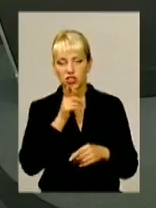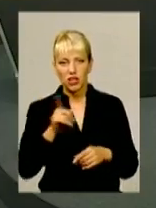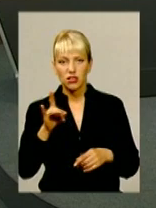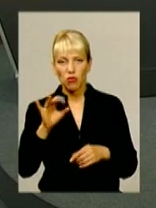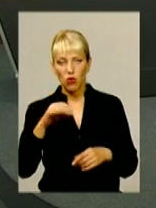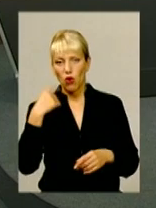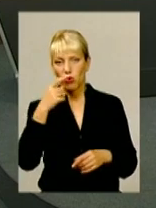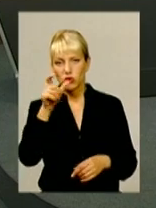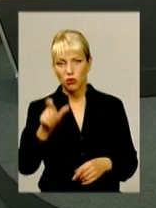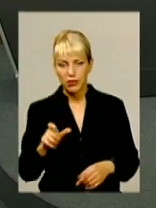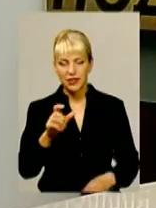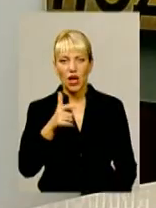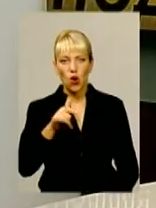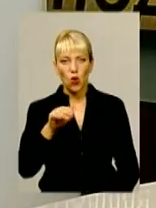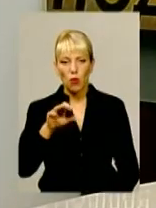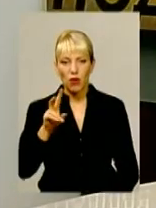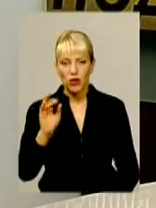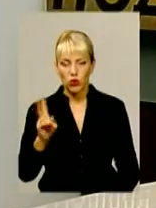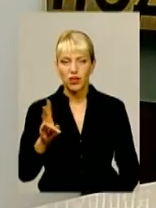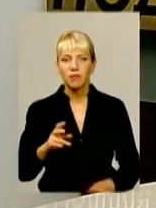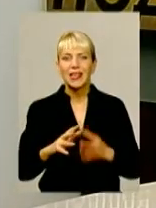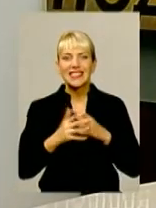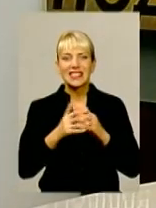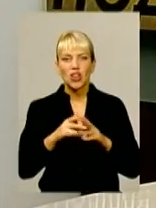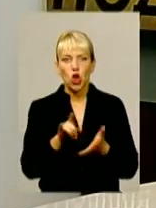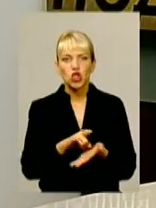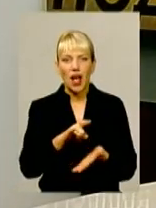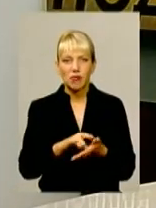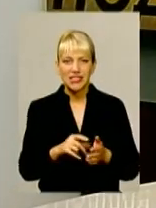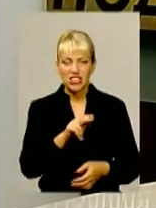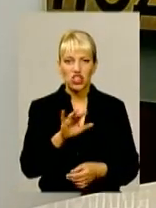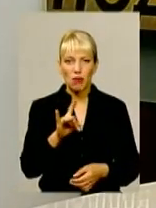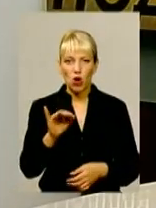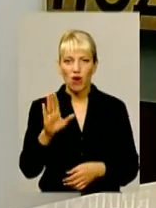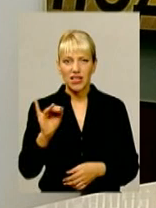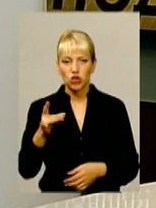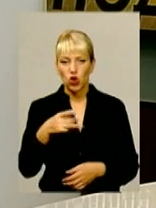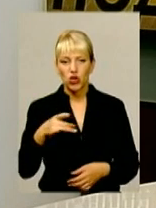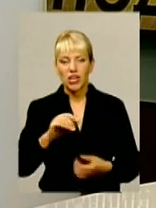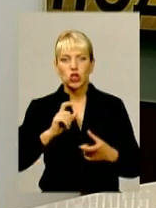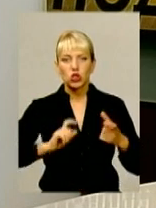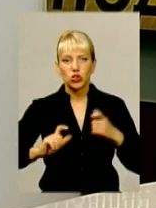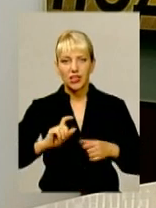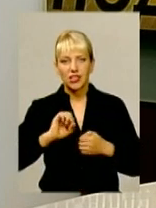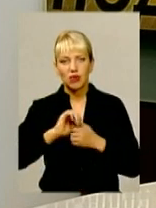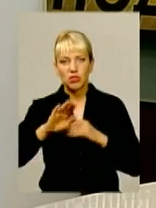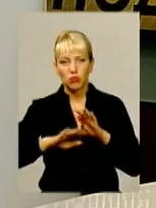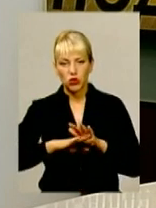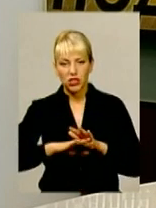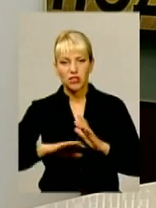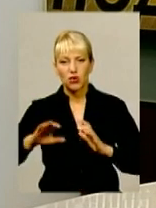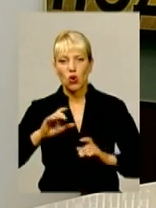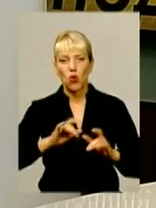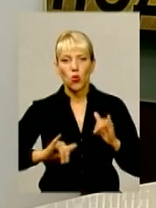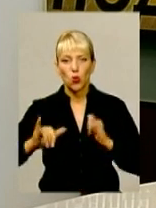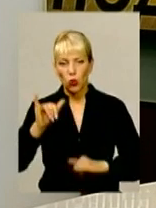Гоменюка. Він родом із Жабиниць Чемеревецького району, студент Каменськоподільського національного університету, економічний факультет,